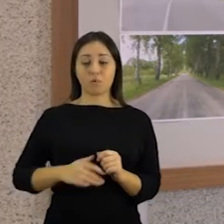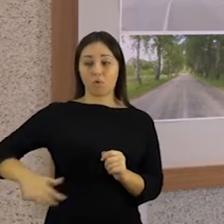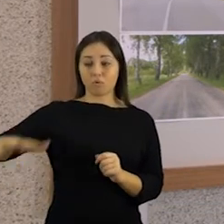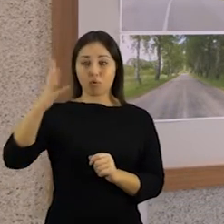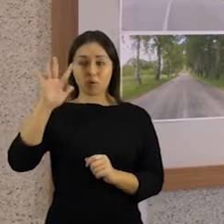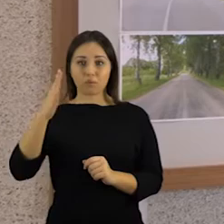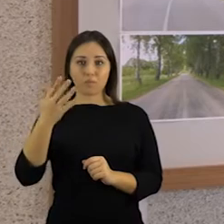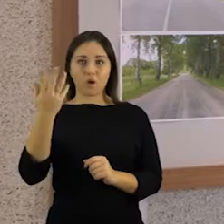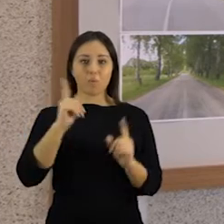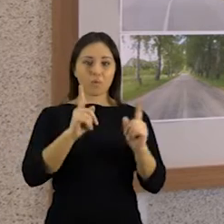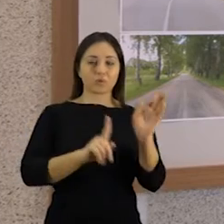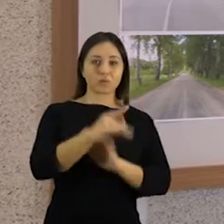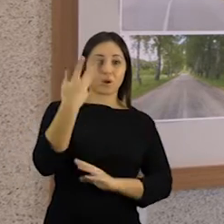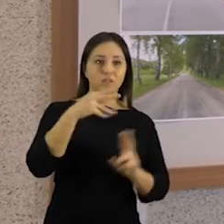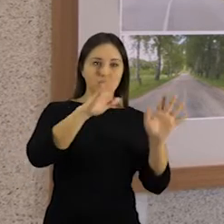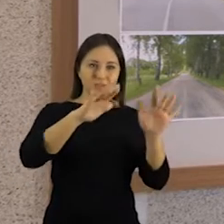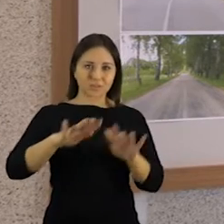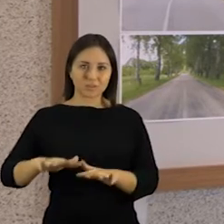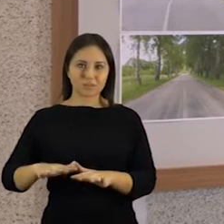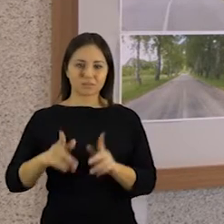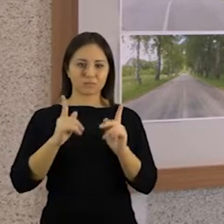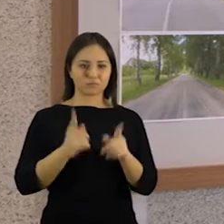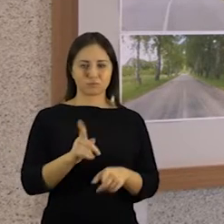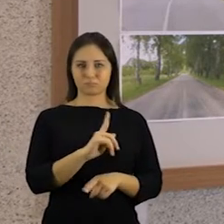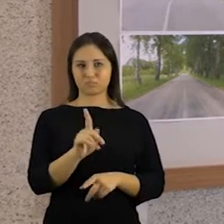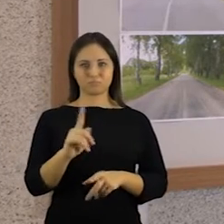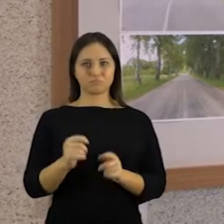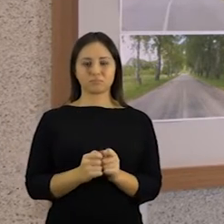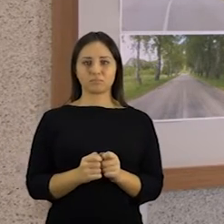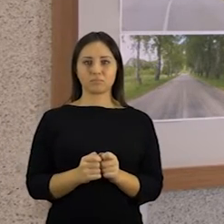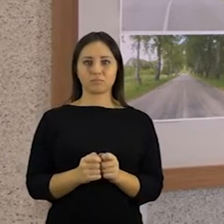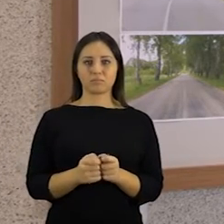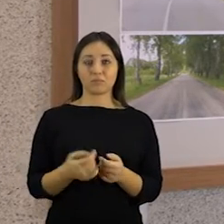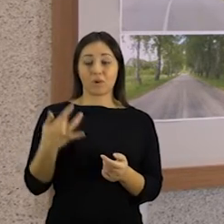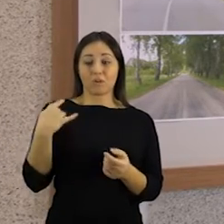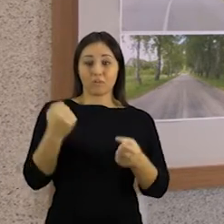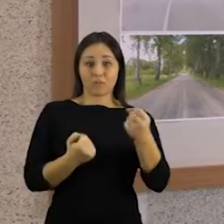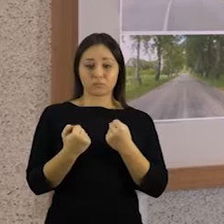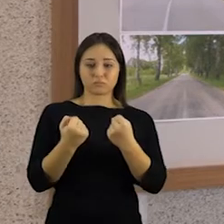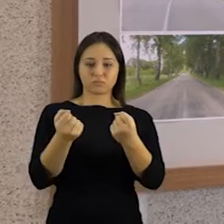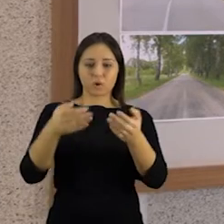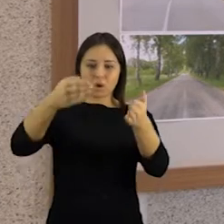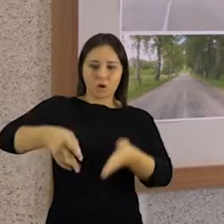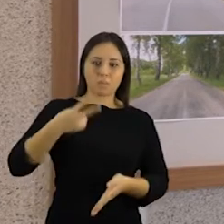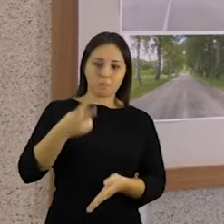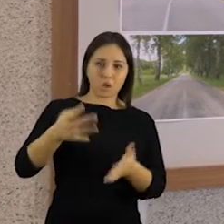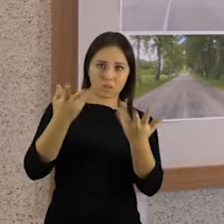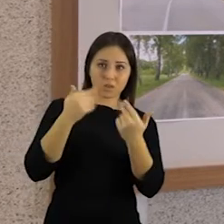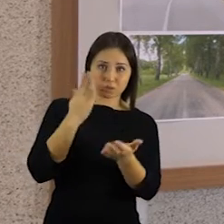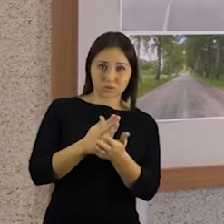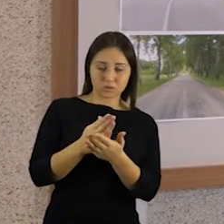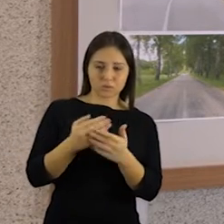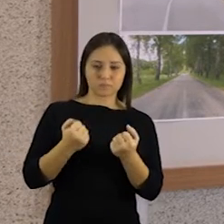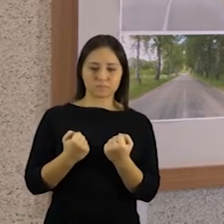Visiems kažkaip atrodo, kad pasnygos lydų ir turėtų būti pavojingiau, tačiau taip nėra. Matyt žmogus matydama sniega ant kelių, jisai